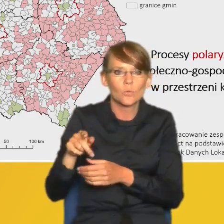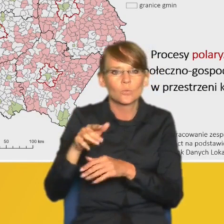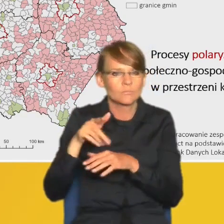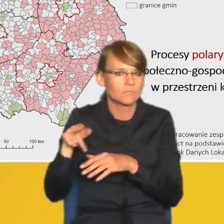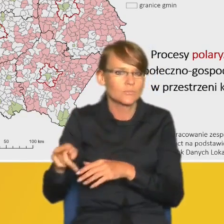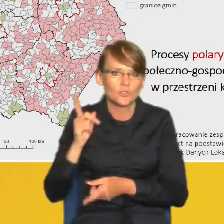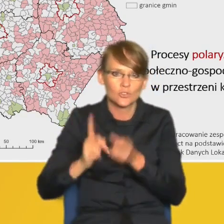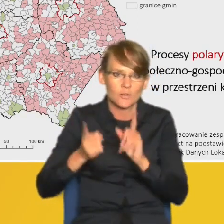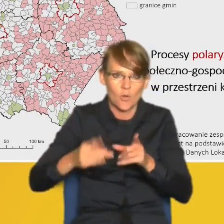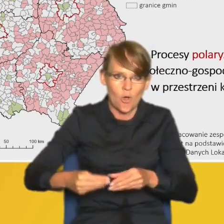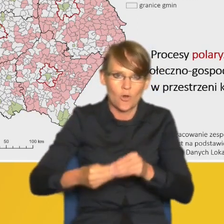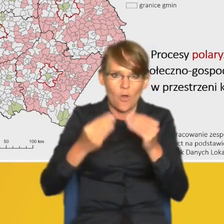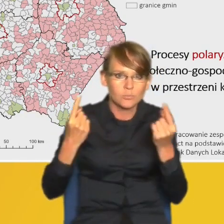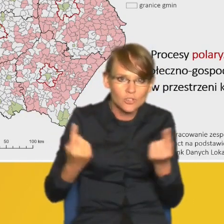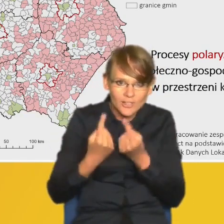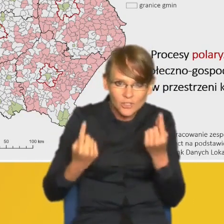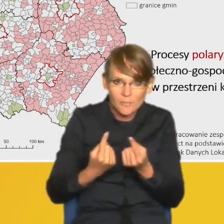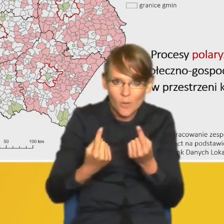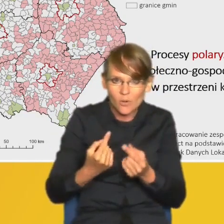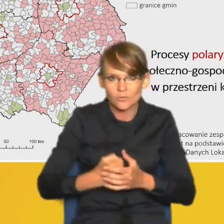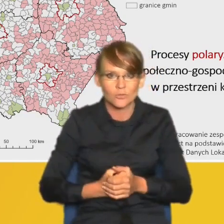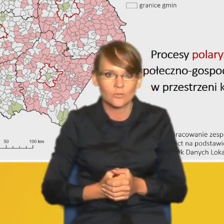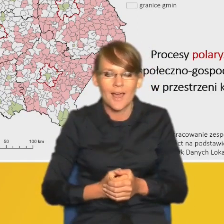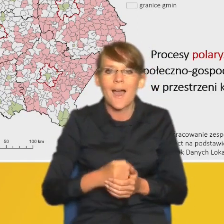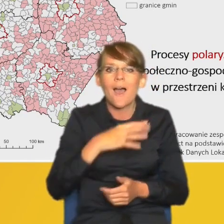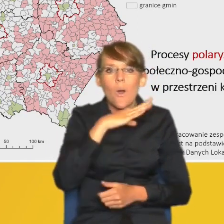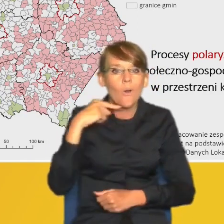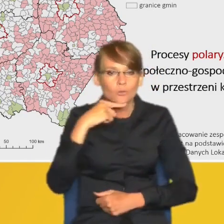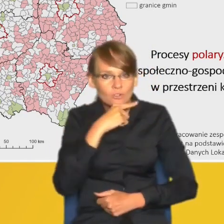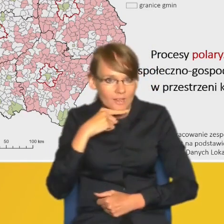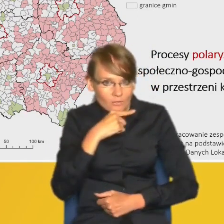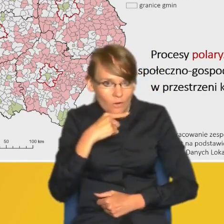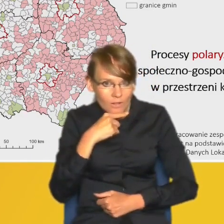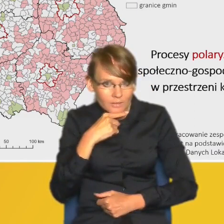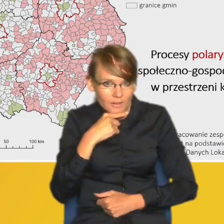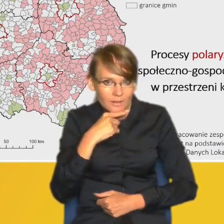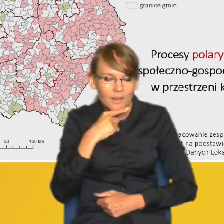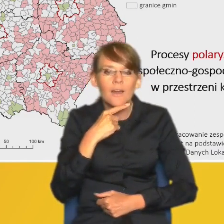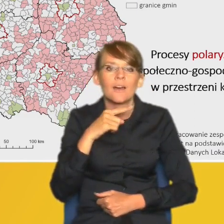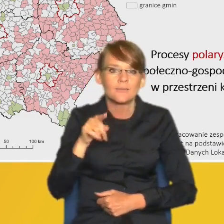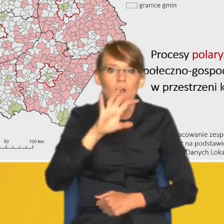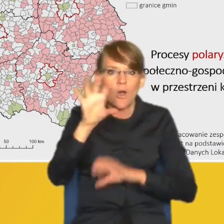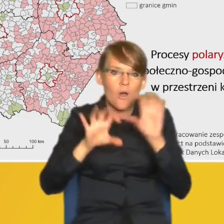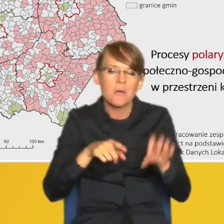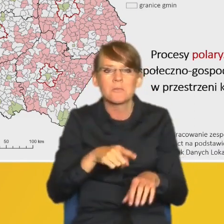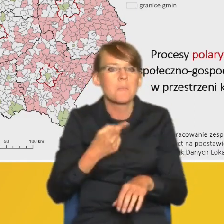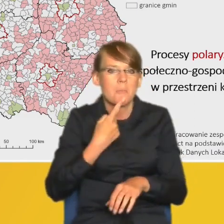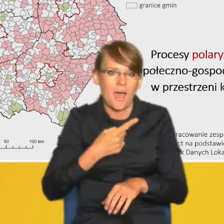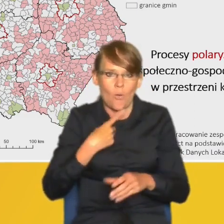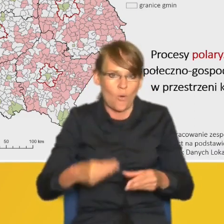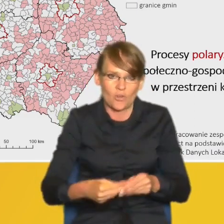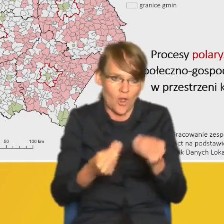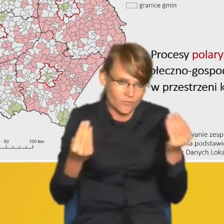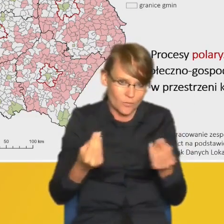dynamiką rozwoju przedsiębiorczości. Analogicznie kolorem czerwonym te, które mają niski poziom rozwoju